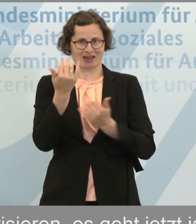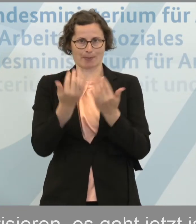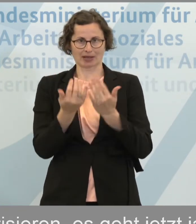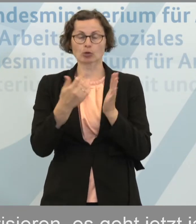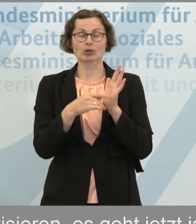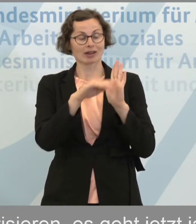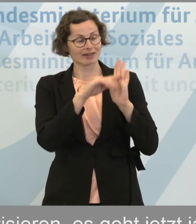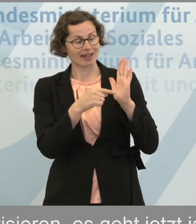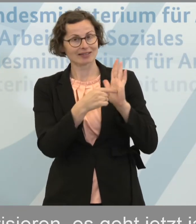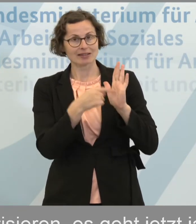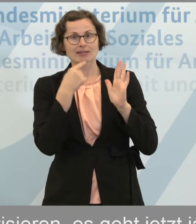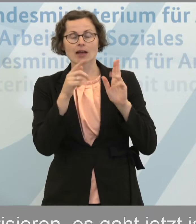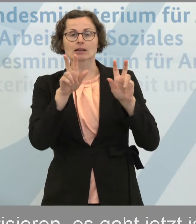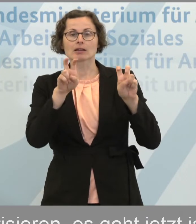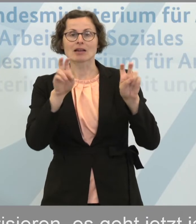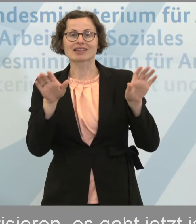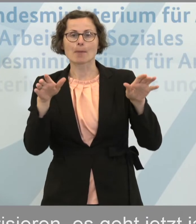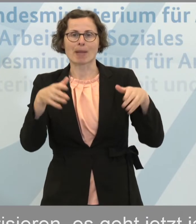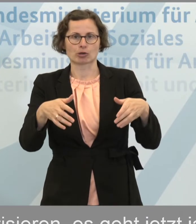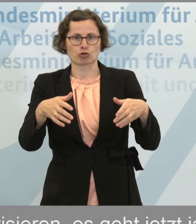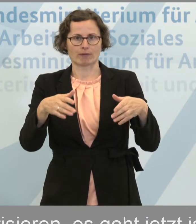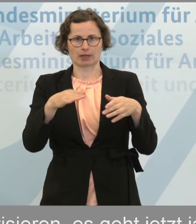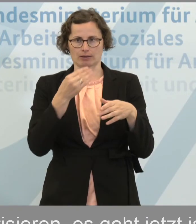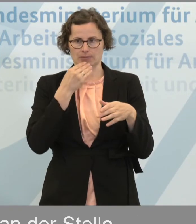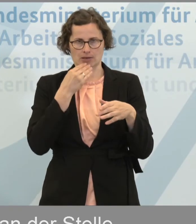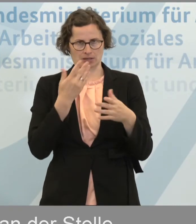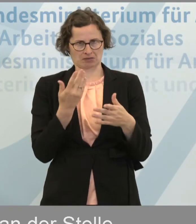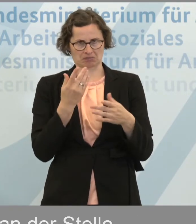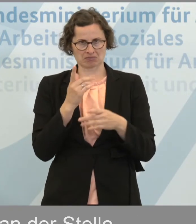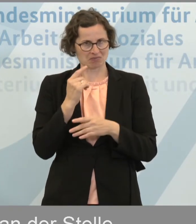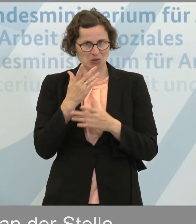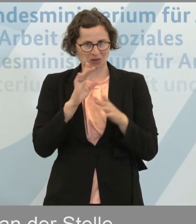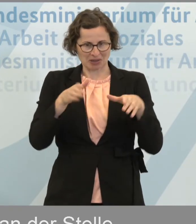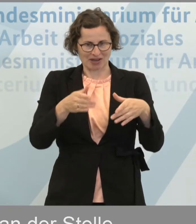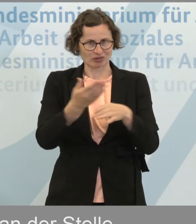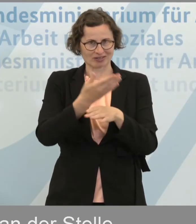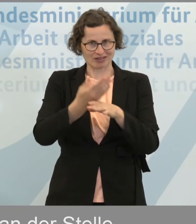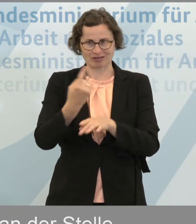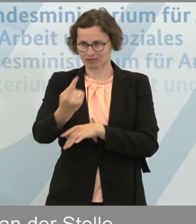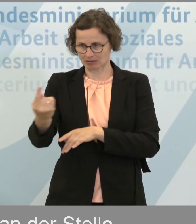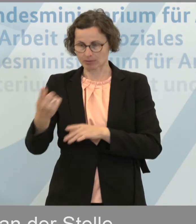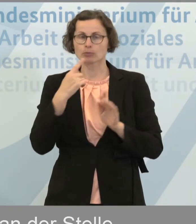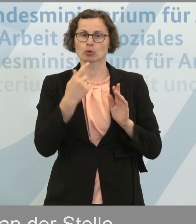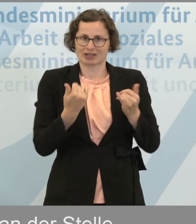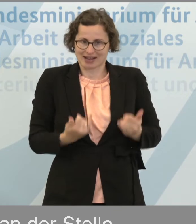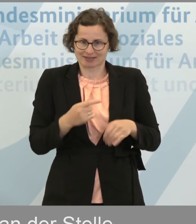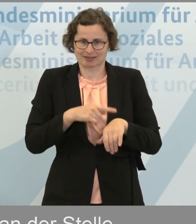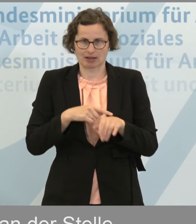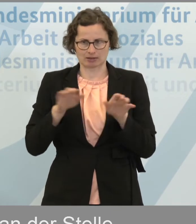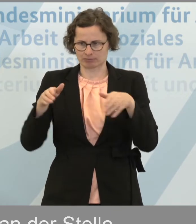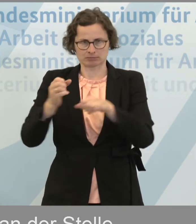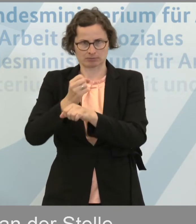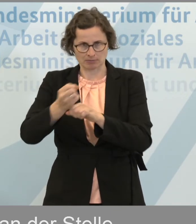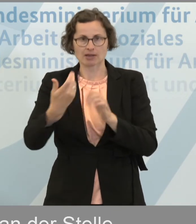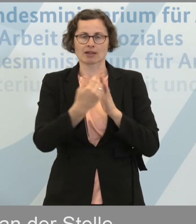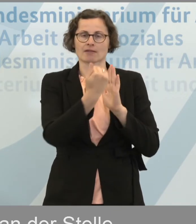Gesetz steht, gemeinschaftliches Mittagessen ist in solchen Zeiten das möglich. Nein, deshalb ist es eine Entbürokratisierung. Außerdem haben wir einen